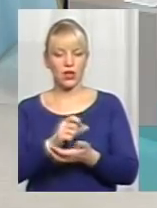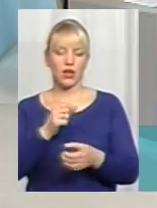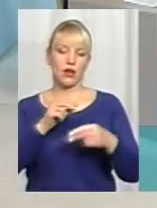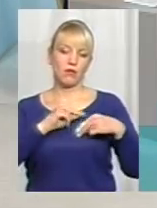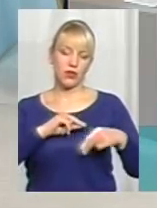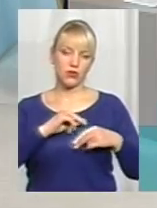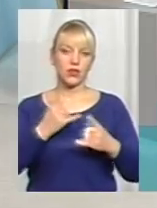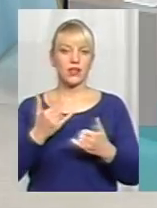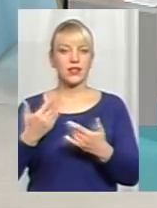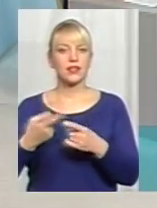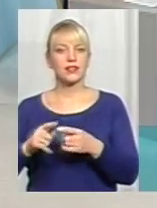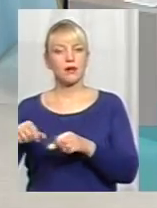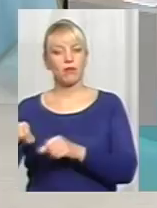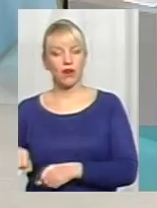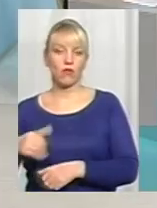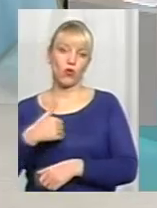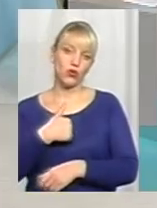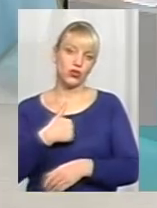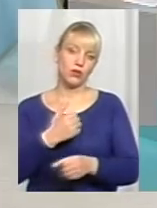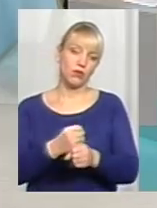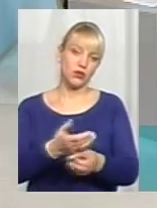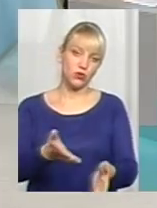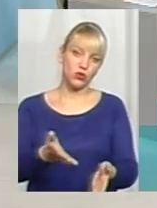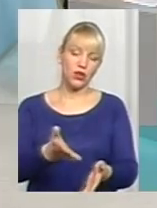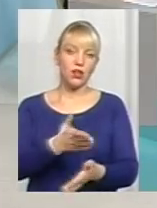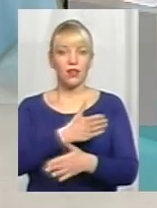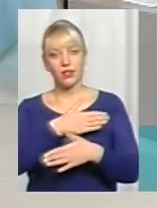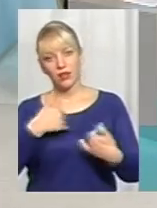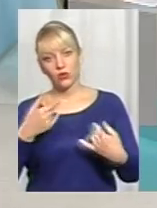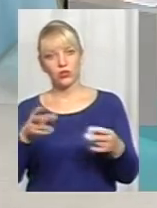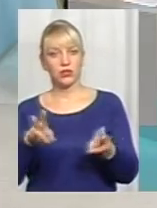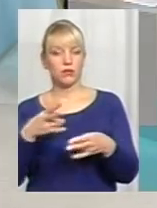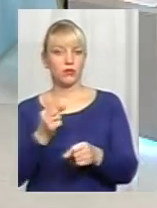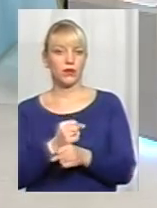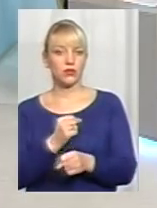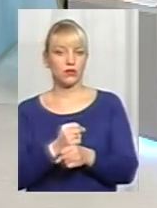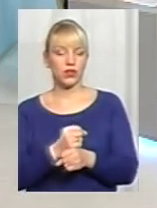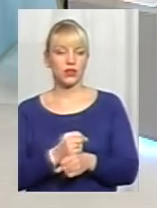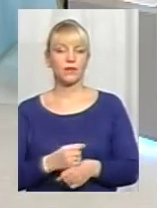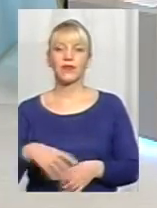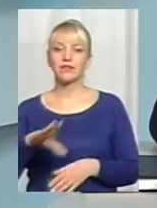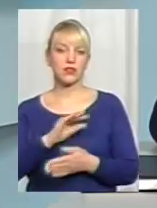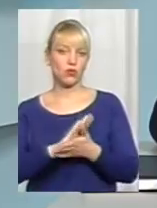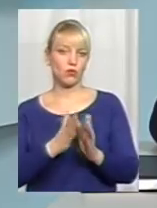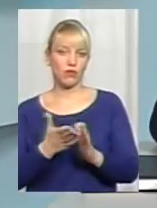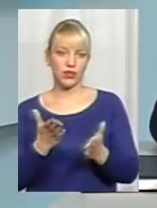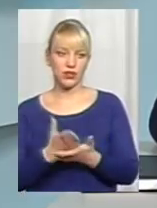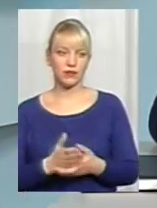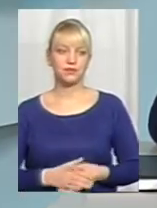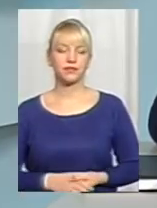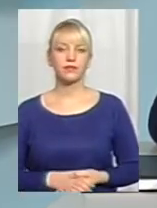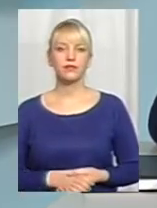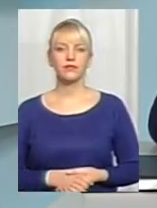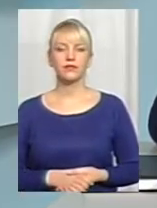працюю, хочу не працюю. Дякую. Тобто, всі можливості для засуджених є. Що стосується, як було зазначено на